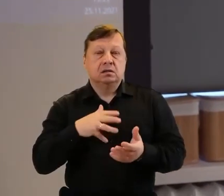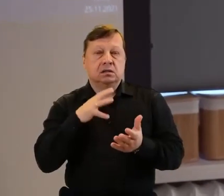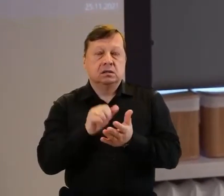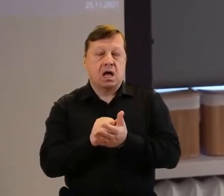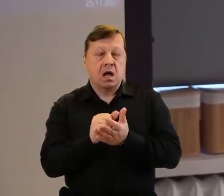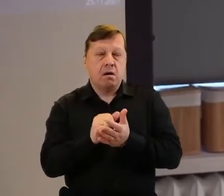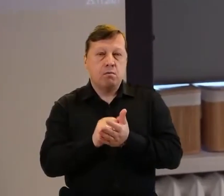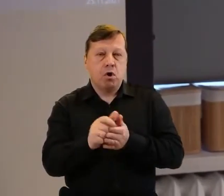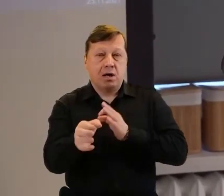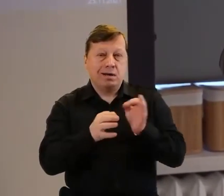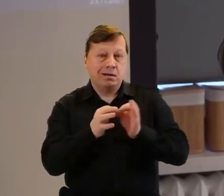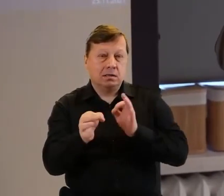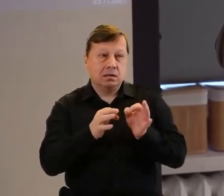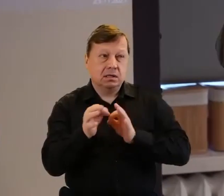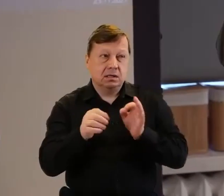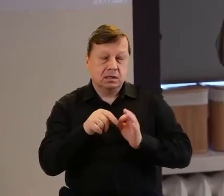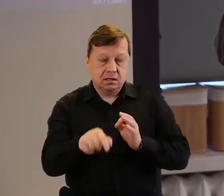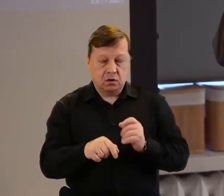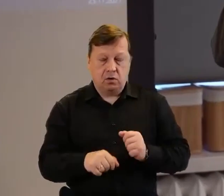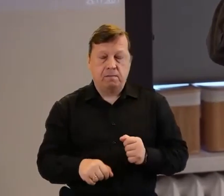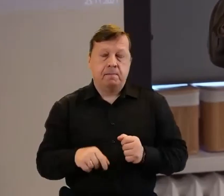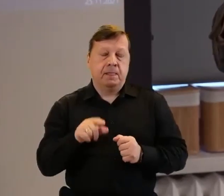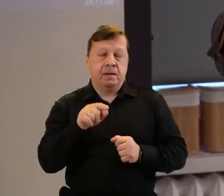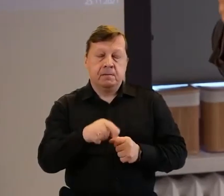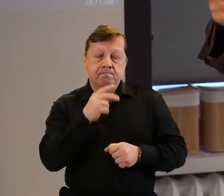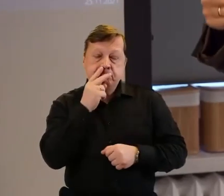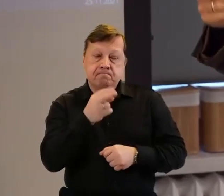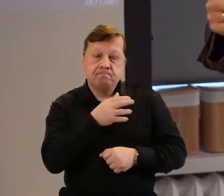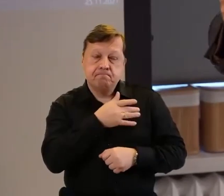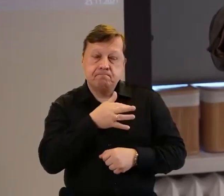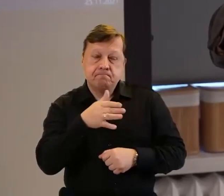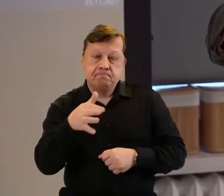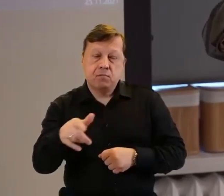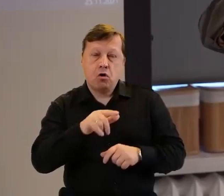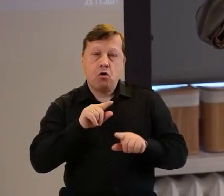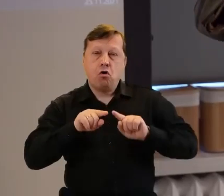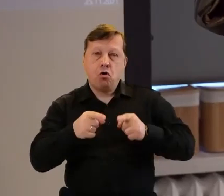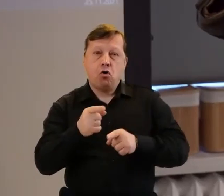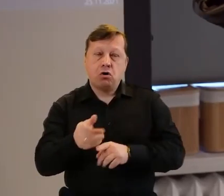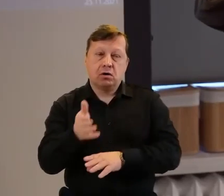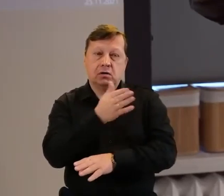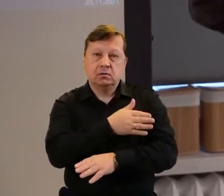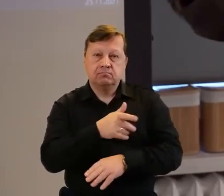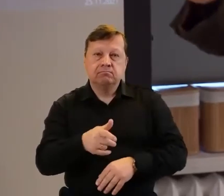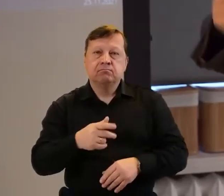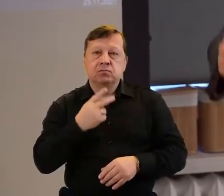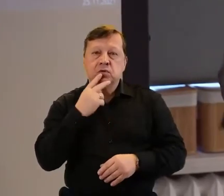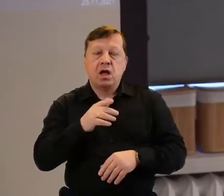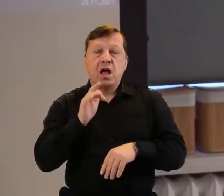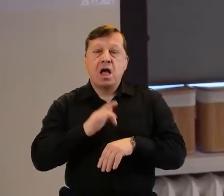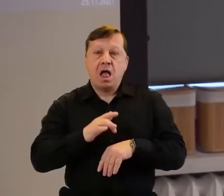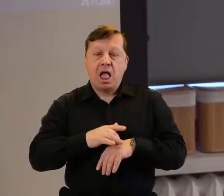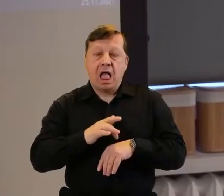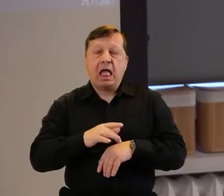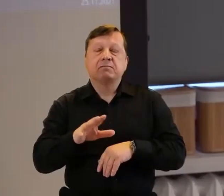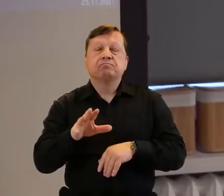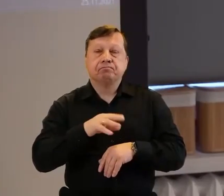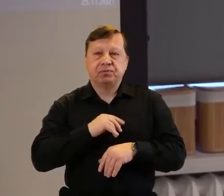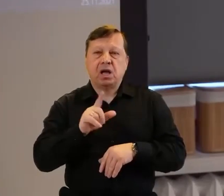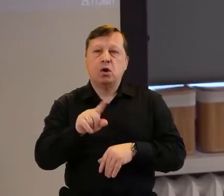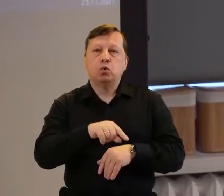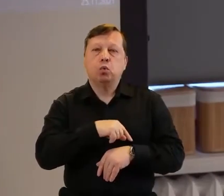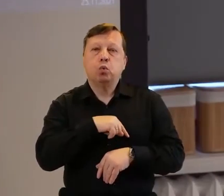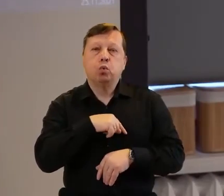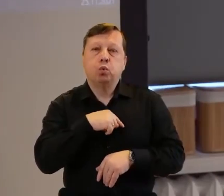zobaczyć, jak bardzo to myślenie w organizacjach daje efekt dopiero po bardzo długim czasie.